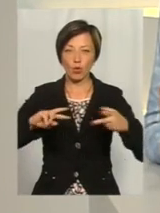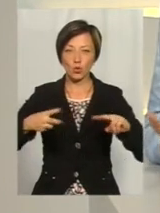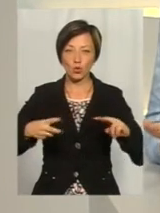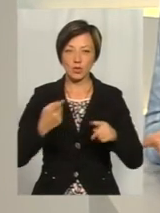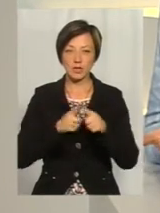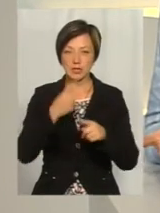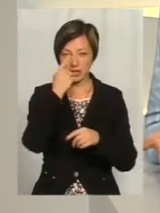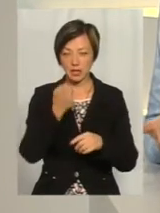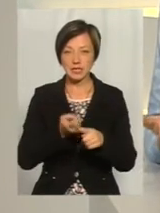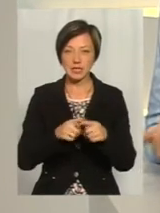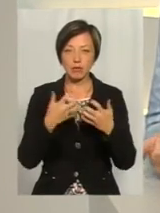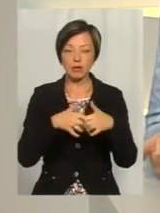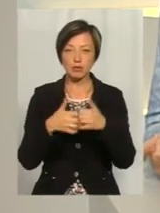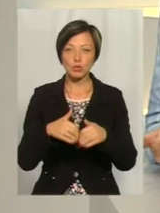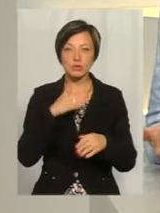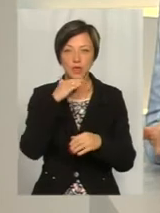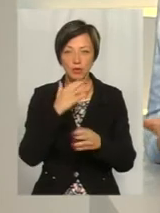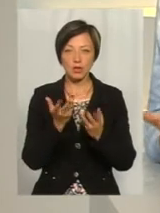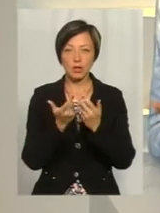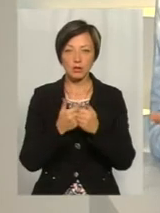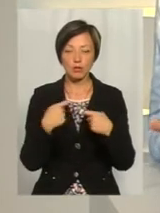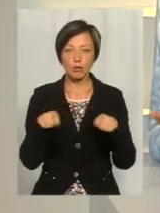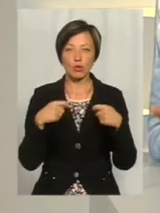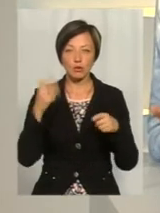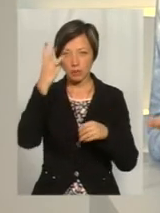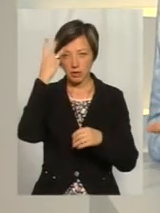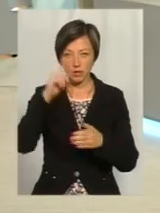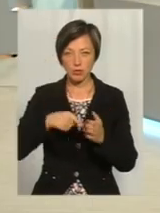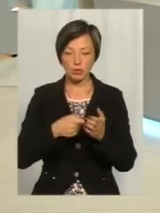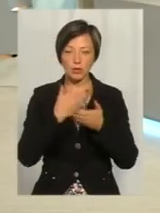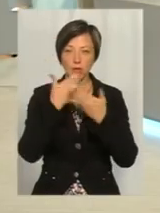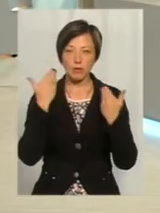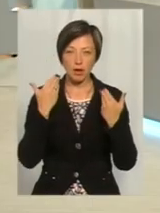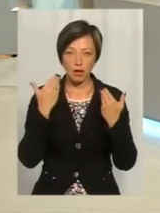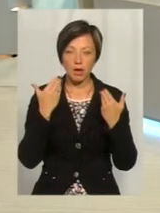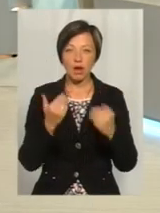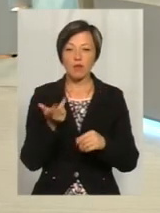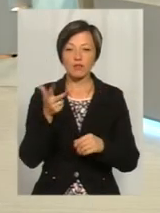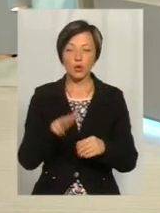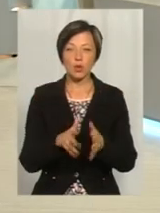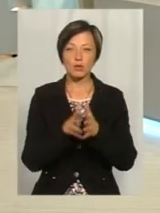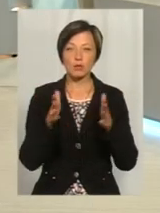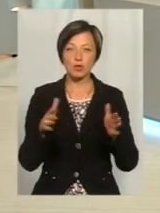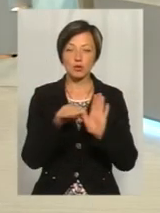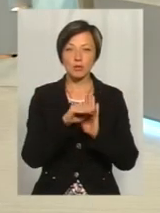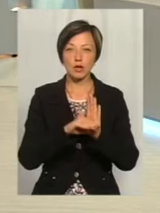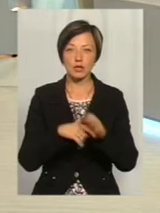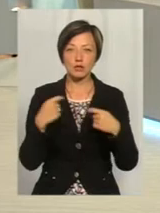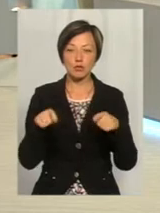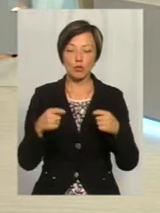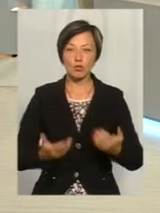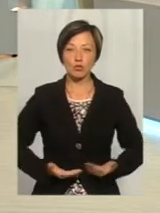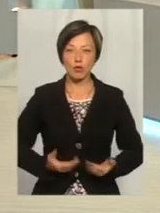цих пристроїв у достатній кількості в продажу Хмельницькому немає. Принаймні у трьох найбільших мережах з продажу